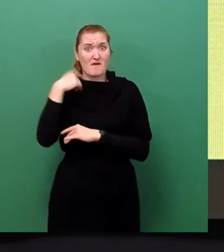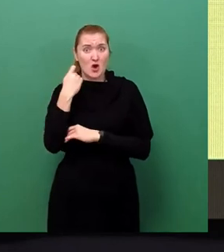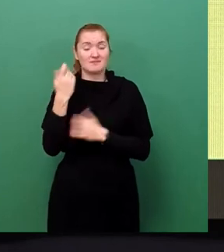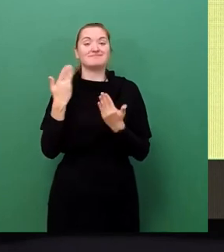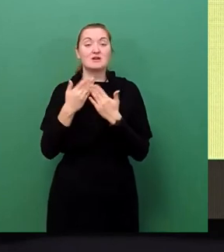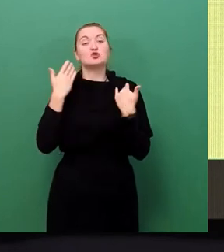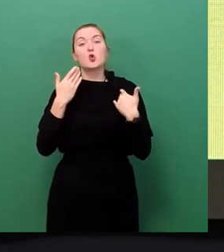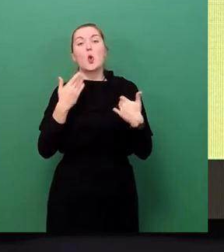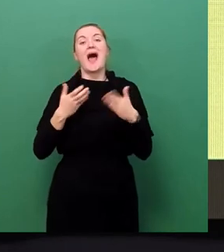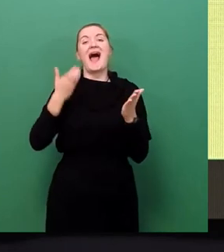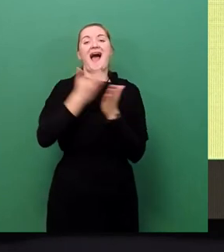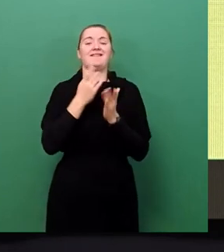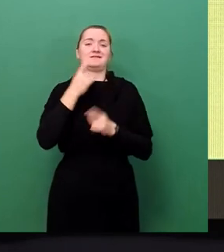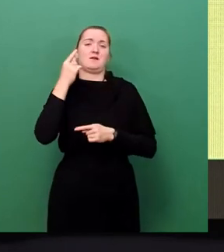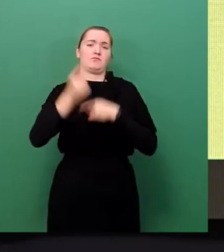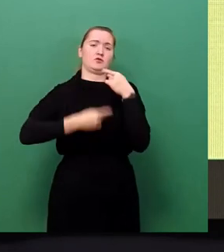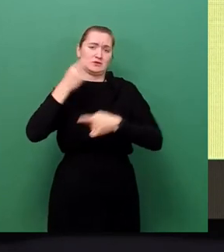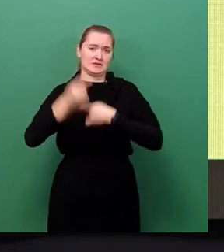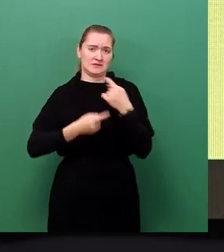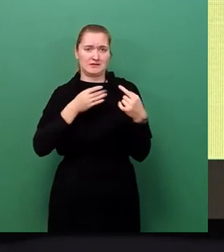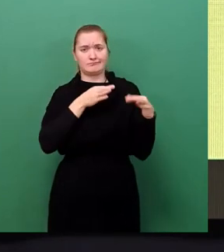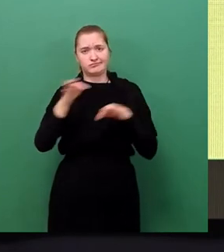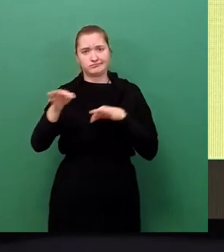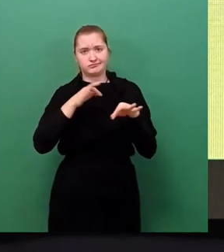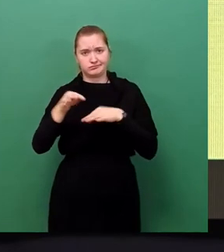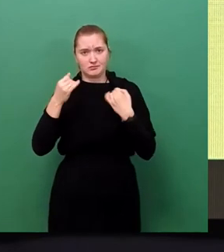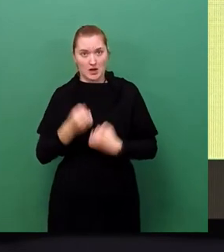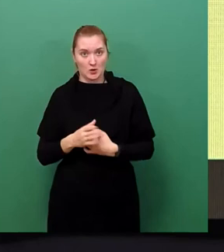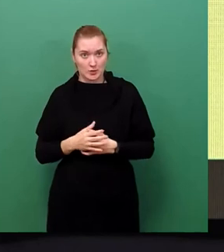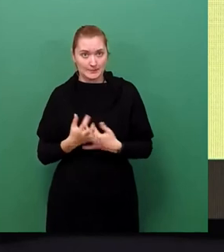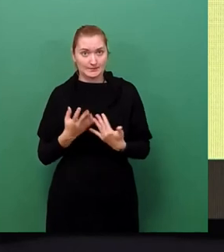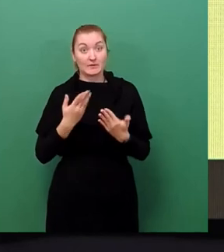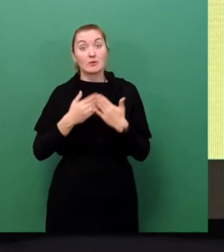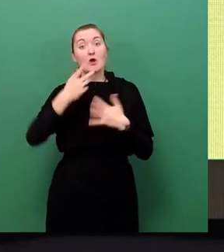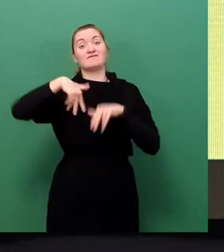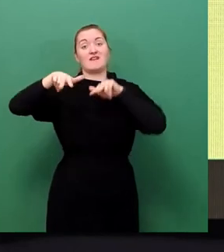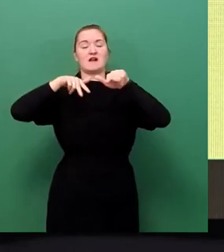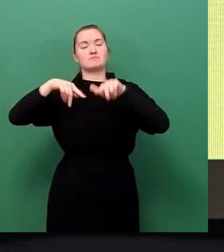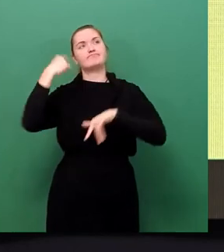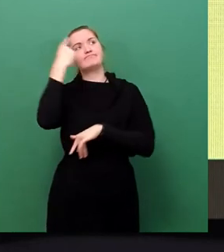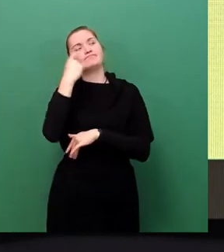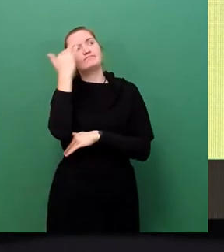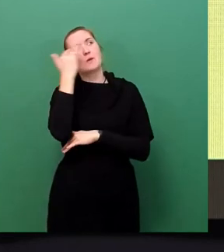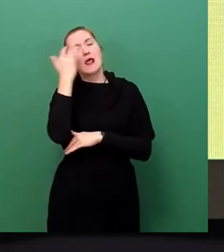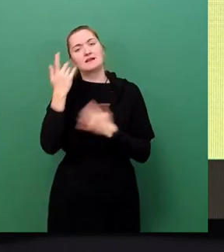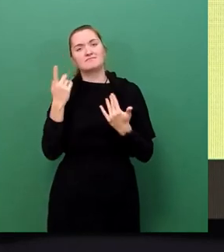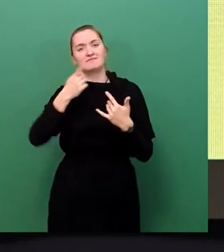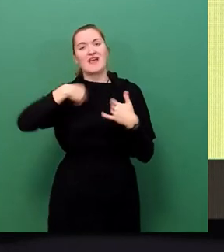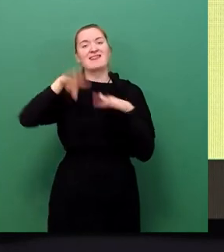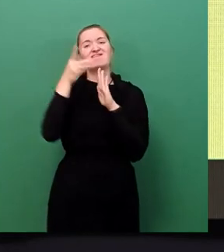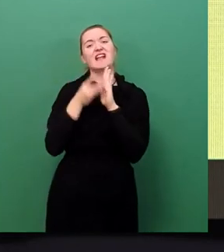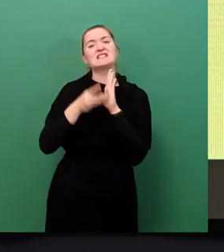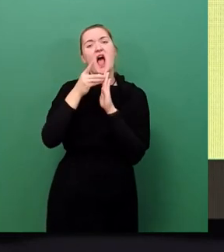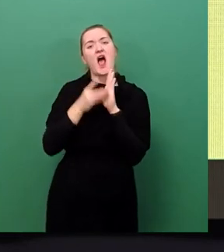haben. Geht bei so profanen Dingen los, dass wir uns in der Verwaltung einen Gedanken machen, in einer digitalisierten Verwaltung, wie